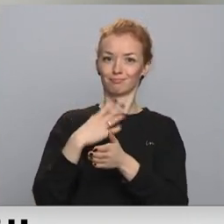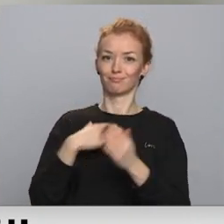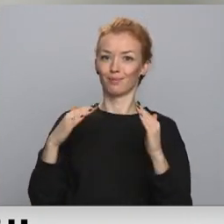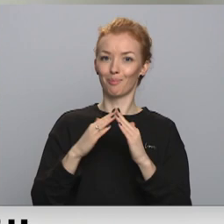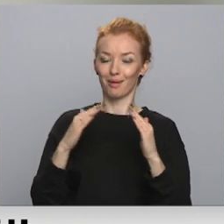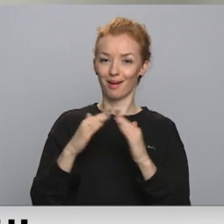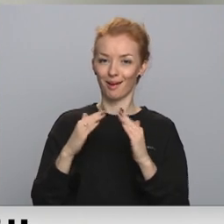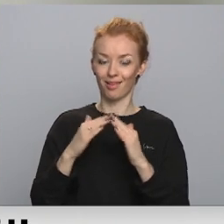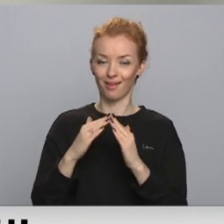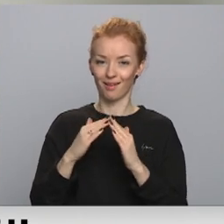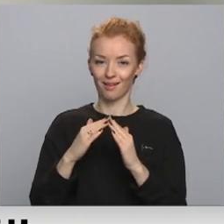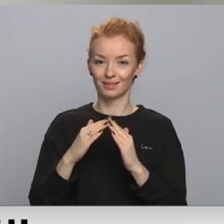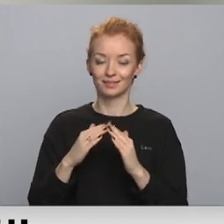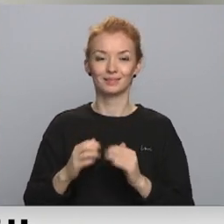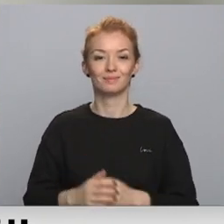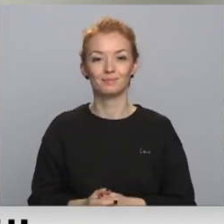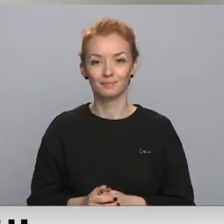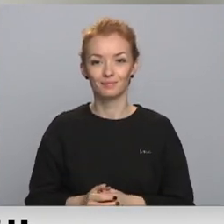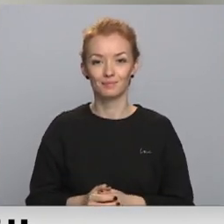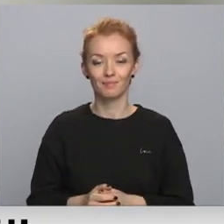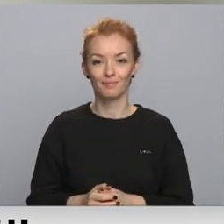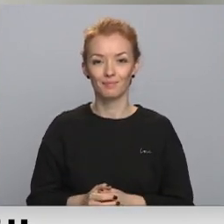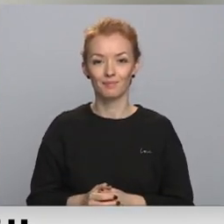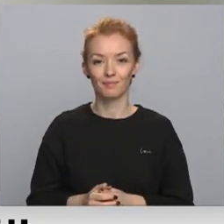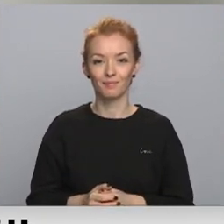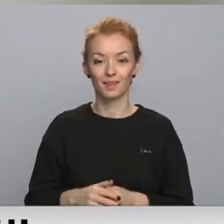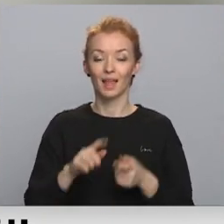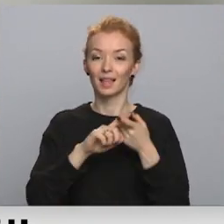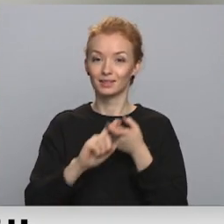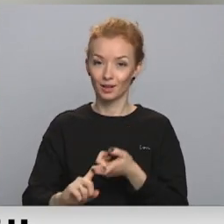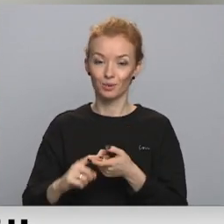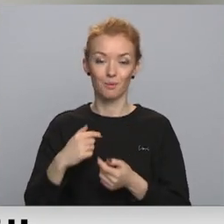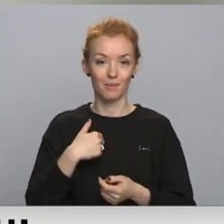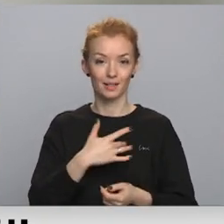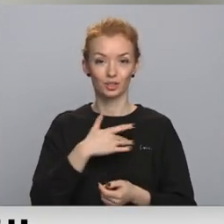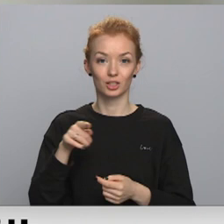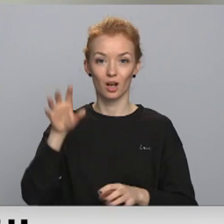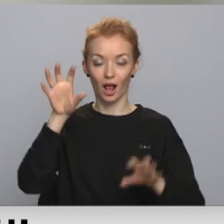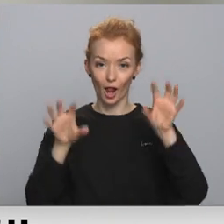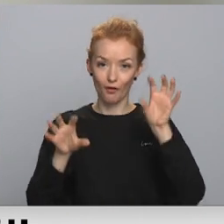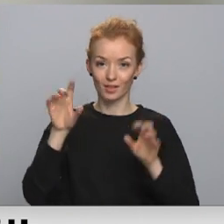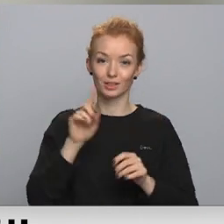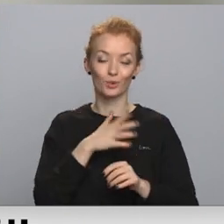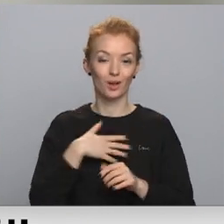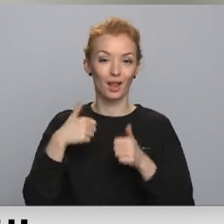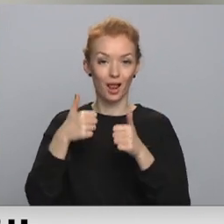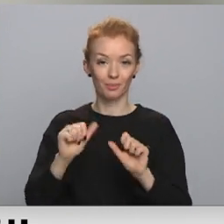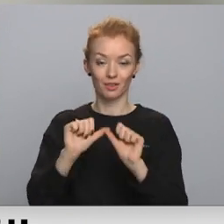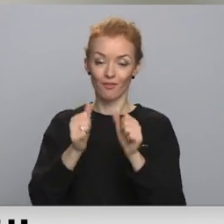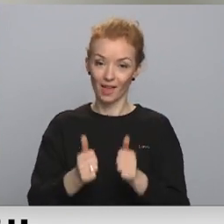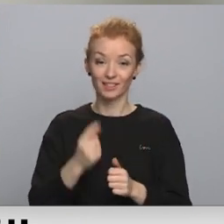Mārtiņu bērns dzīvoklī vai savā mājā. Līdz ar to, man liekas, šis helvīns ir ļoti labs veids.